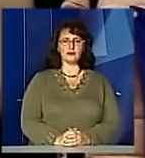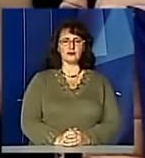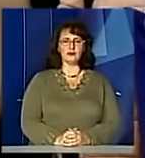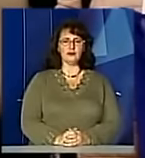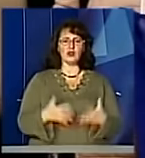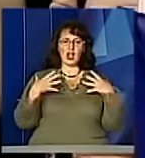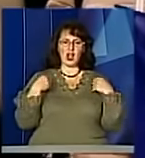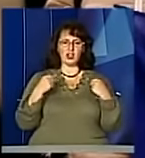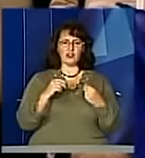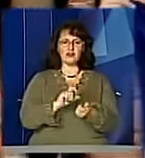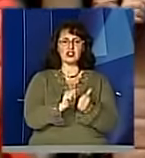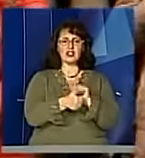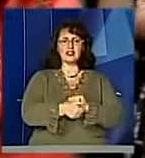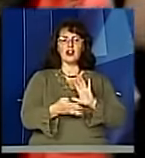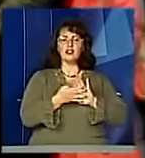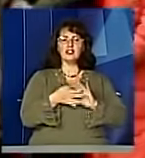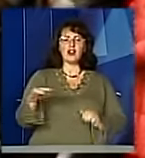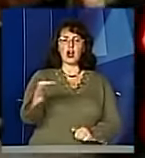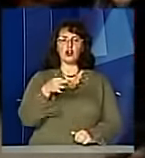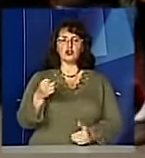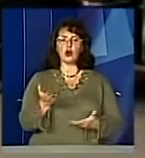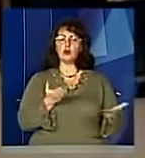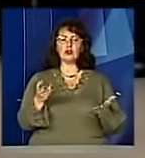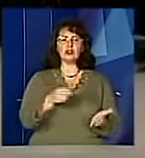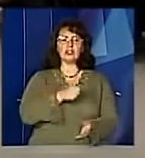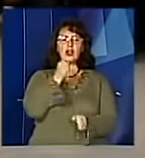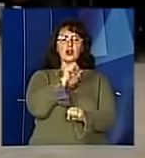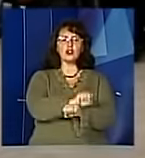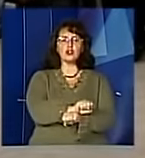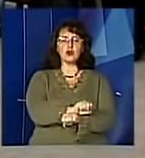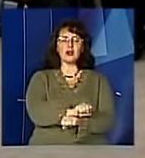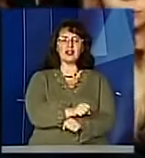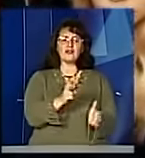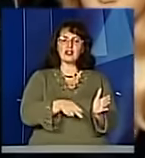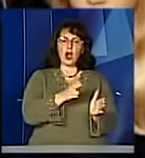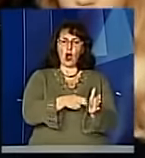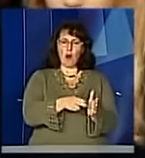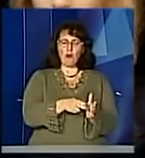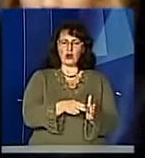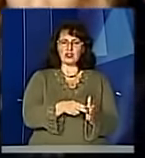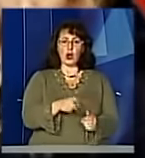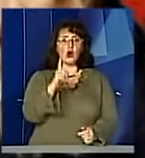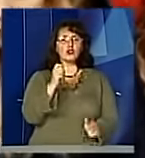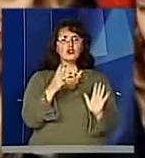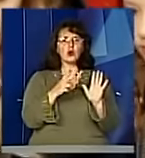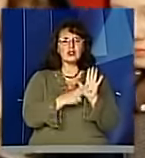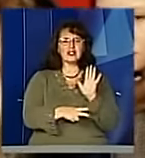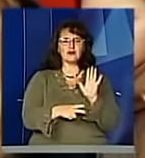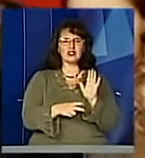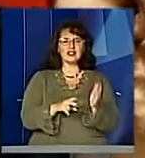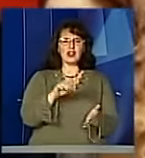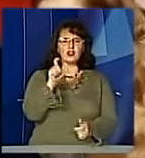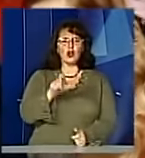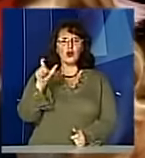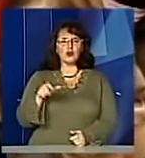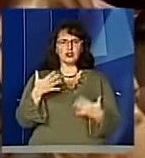Львівщина стала дев'ятою областю, де на три дні зупинився потяг єднання Труханівська Січ. Тож 170 мандрівників зі Сходу вже встигли